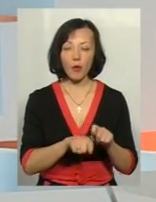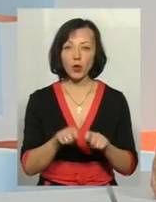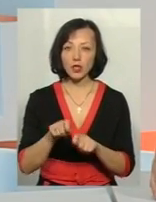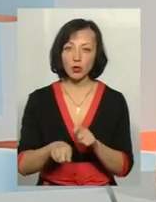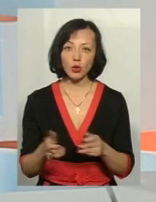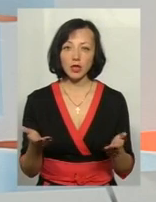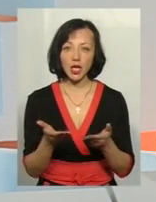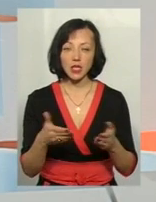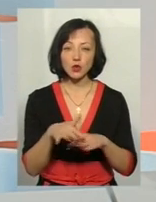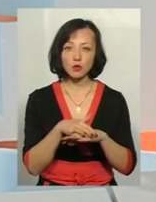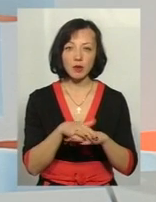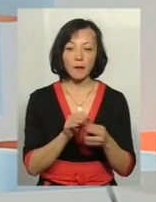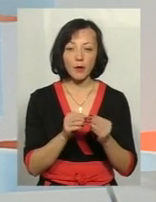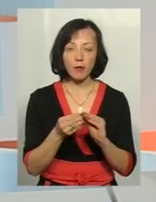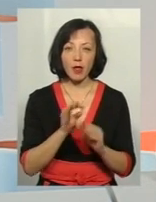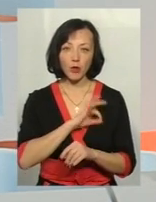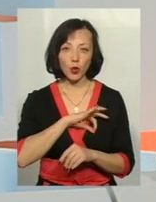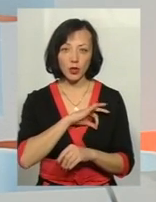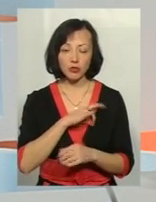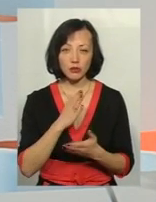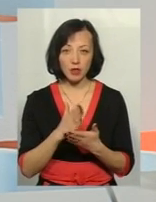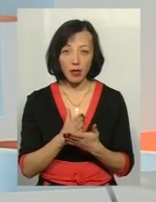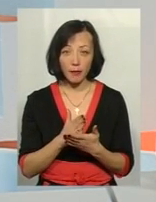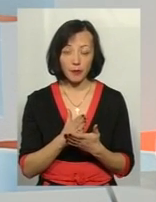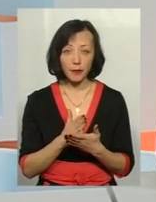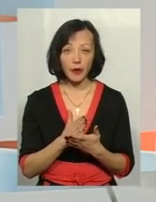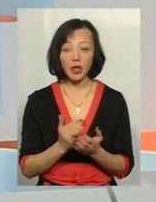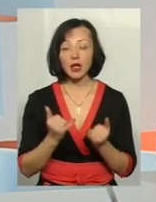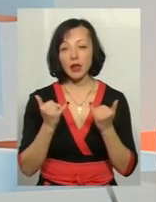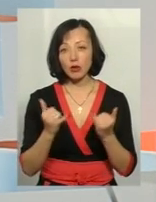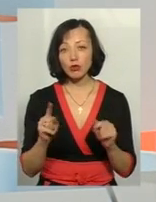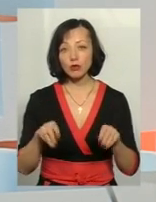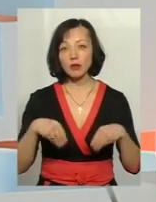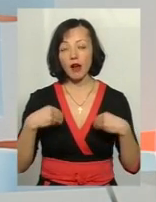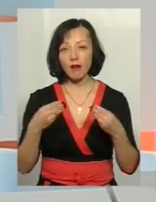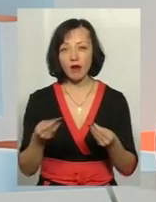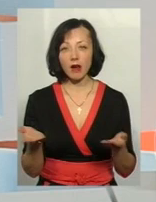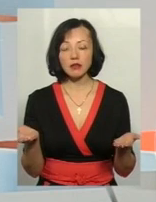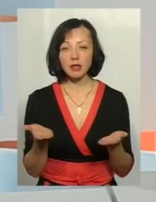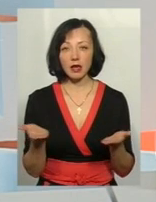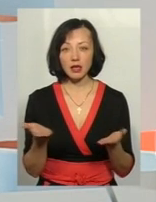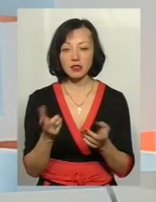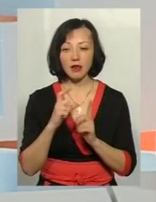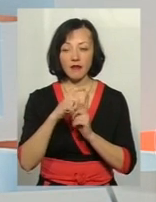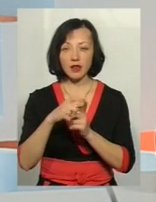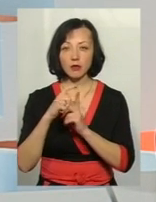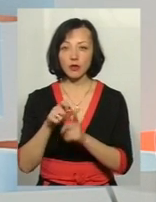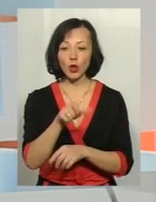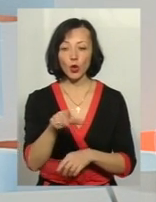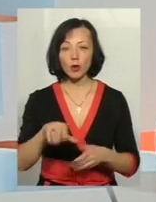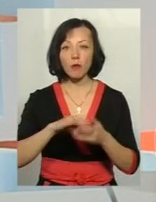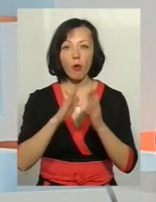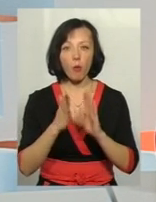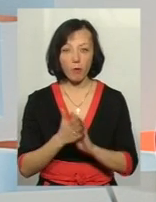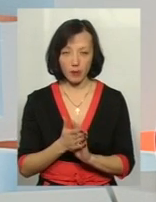якісь суспільні проблеми правові, які сьогодні є, для того, щоб давати якісь відповіді людям комплексні.